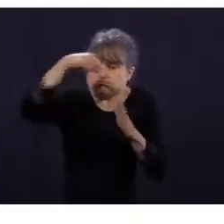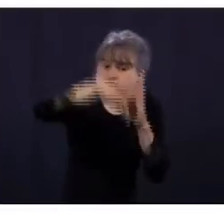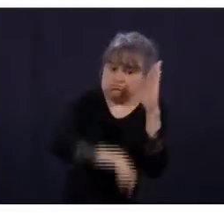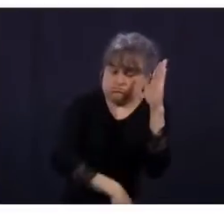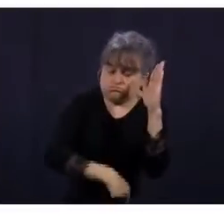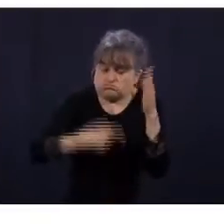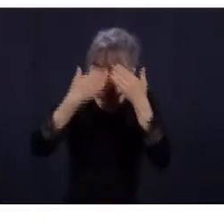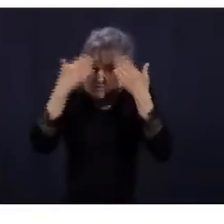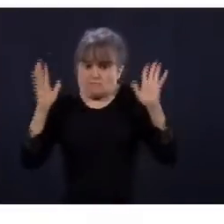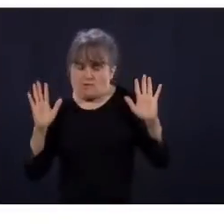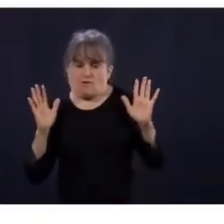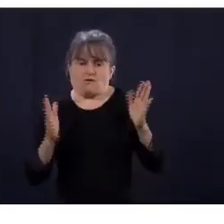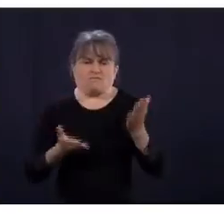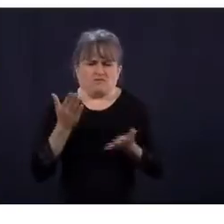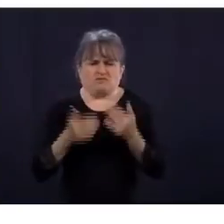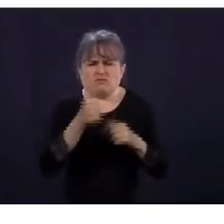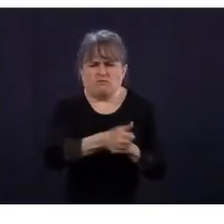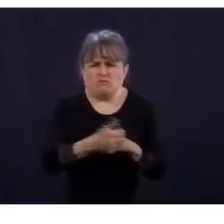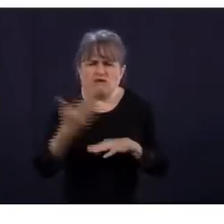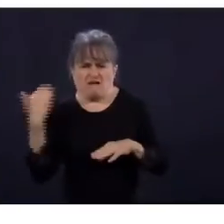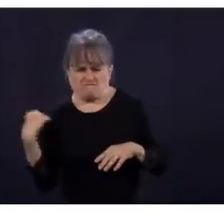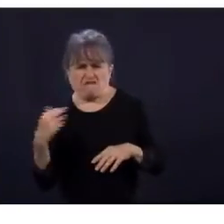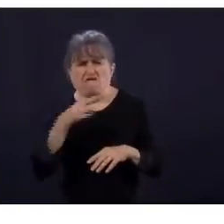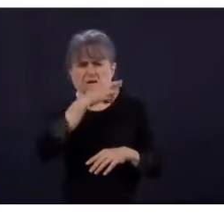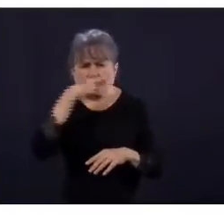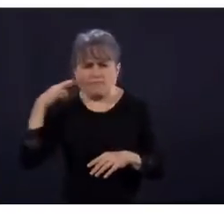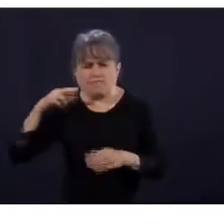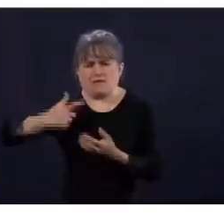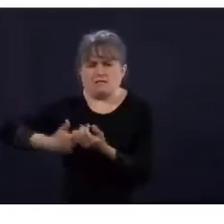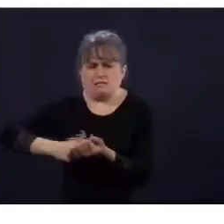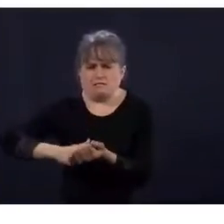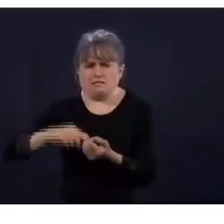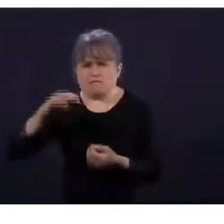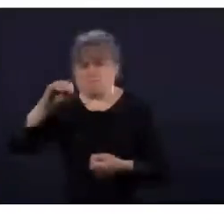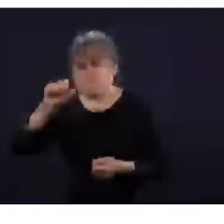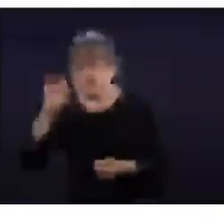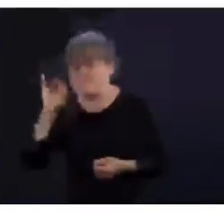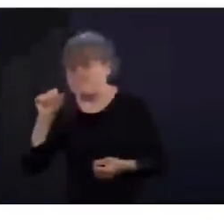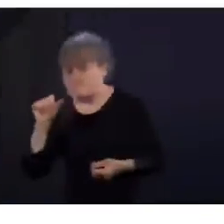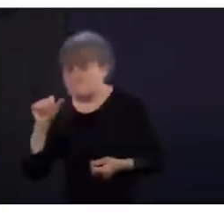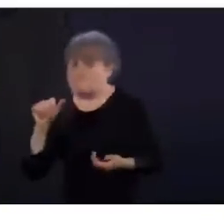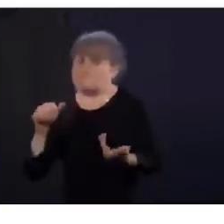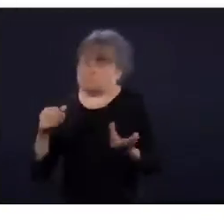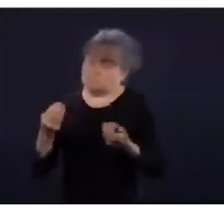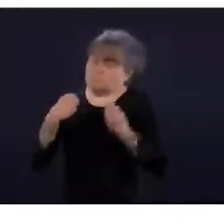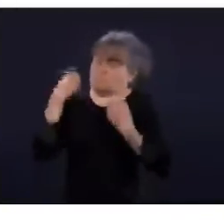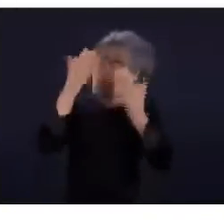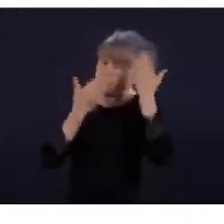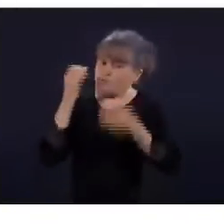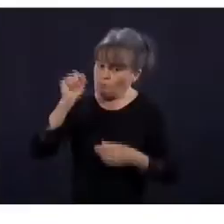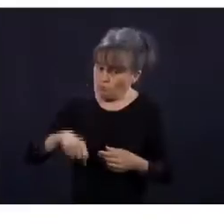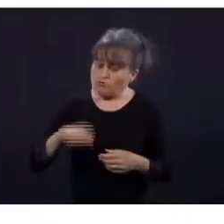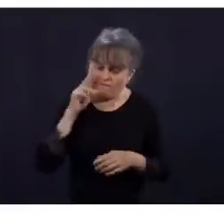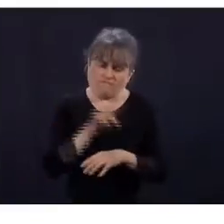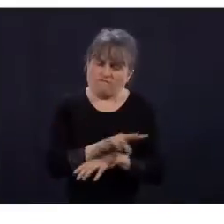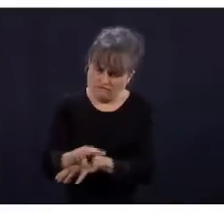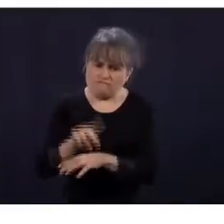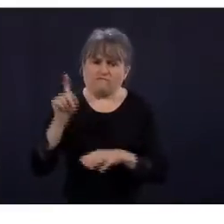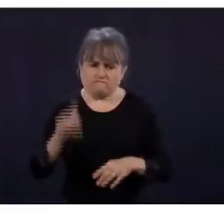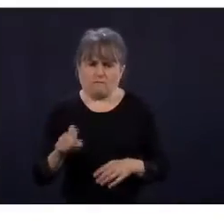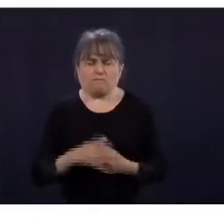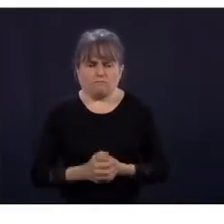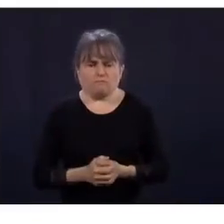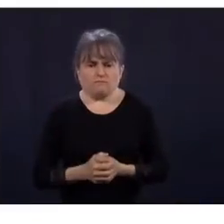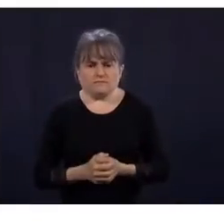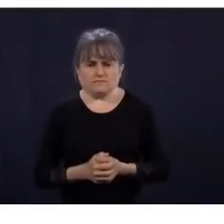Laurentides, les régions de Beaumont, les barrages policiers. Puis, il des maires qui s'inquiètent du fait que les gens vont partir des zones chaudes pour s'en aller dans les